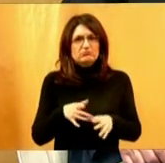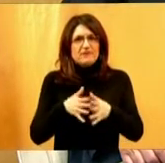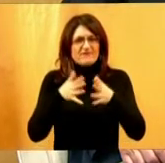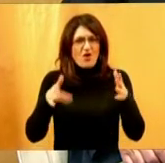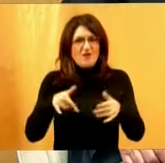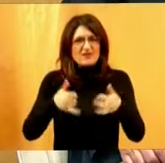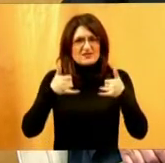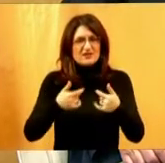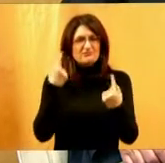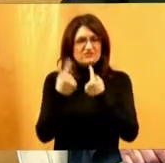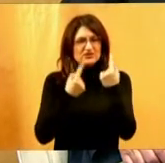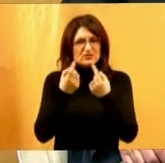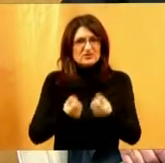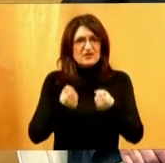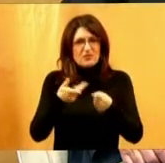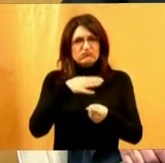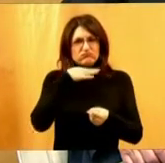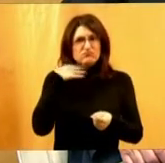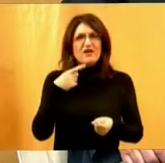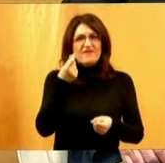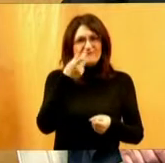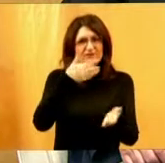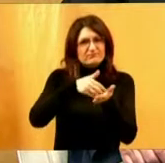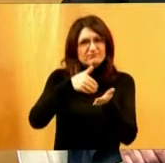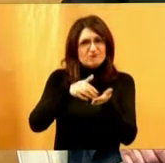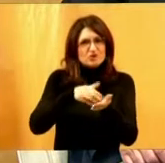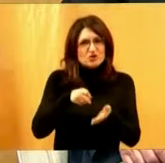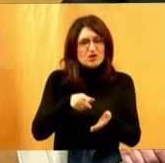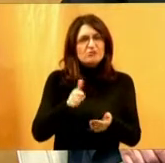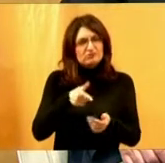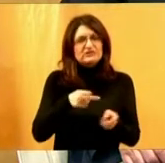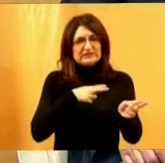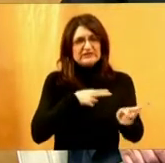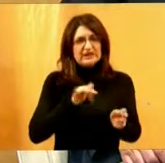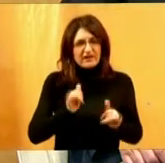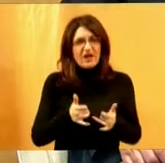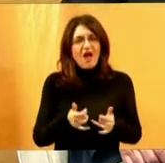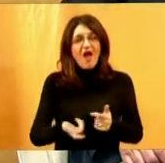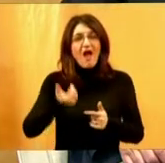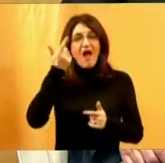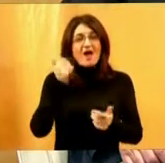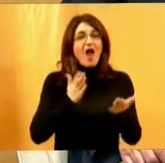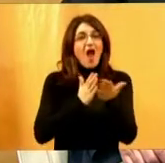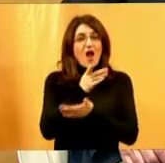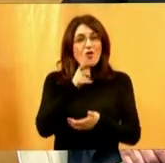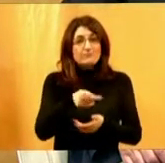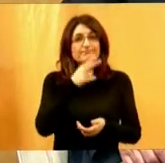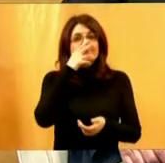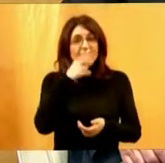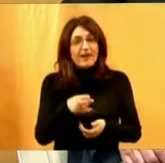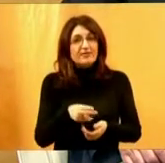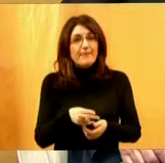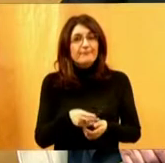ovim ekonomskim prilikama, velikih financijskih sredstava, istina, ali ako ćemo promatrati sa